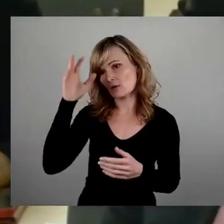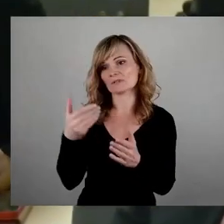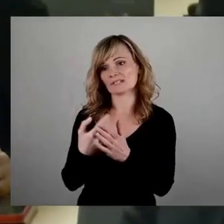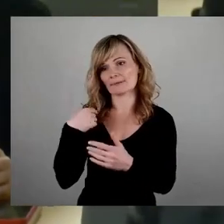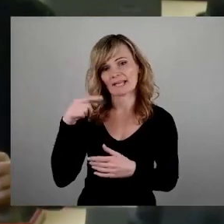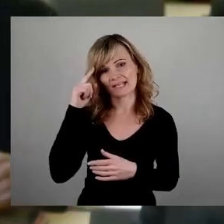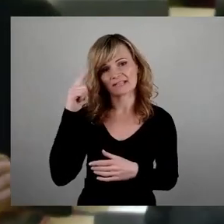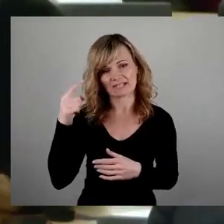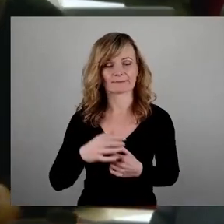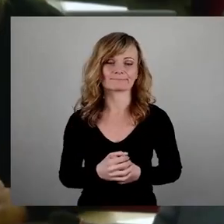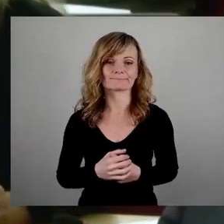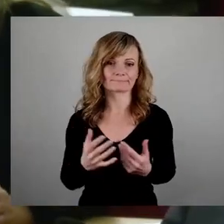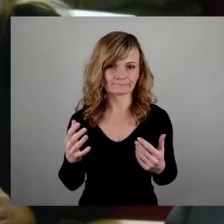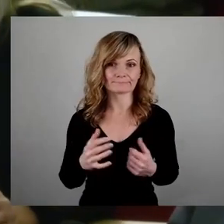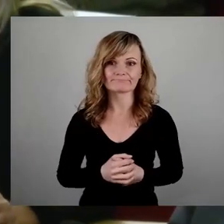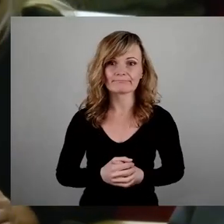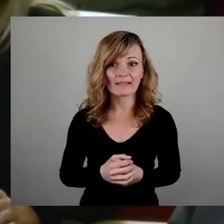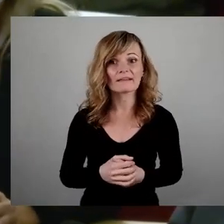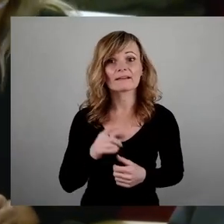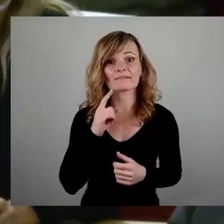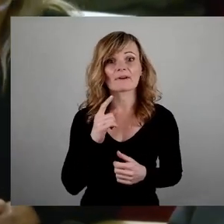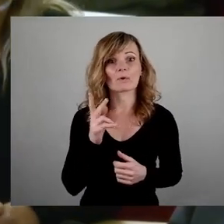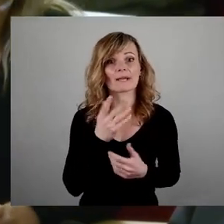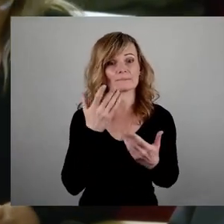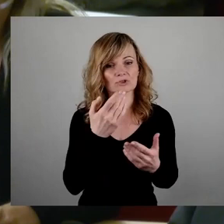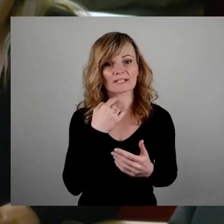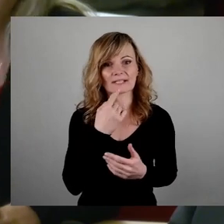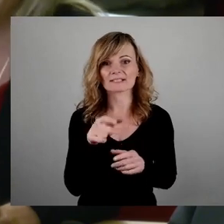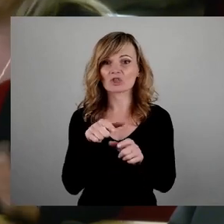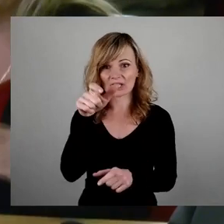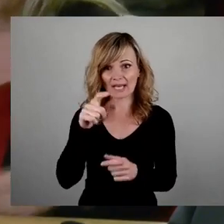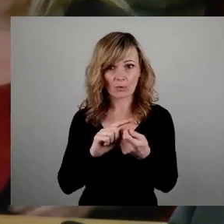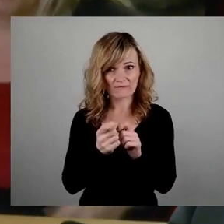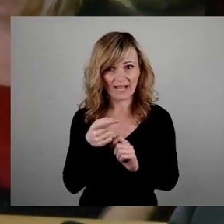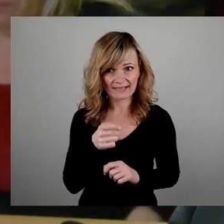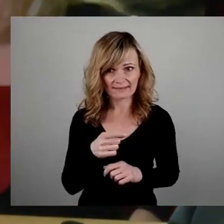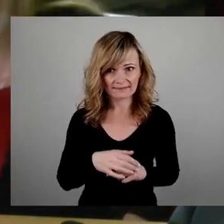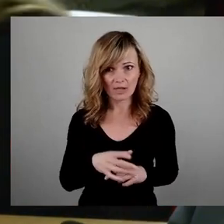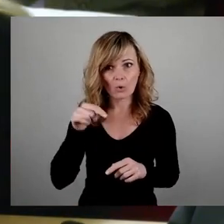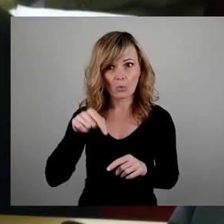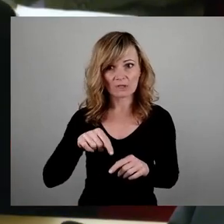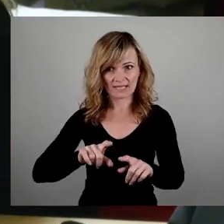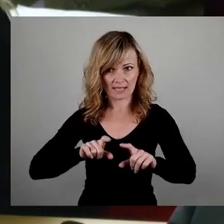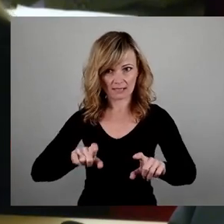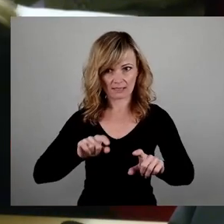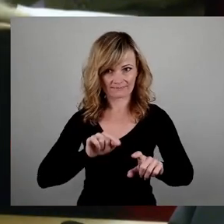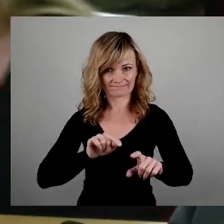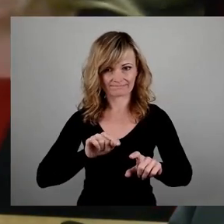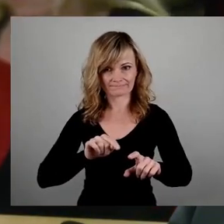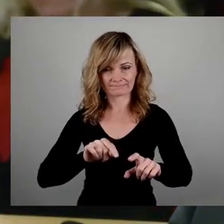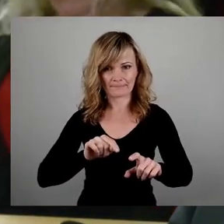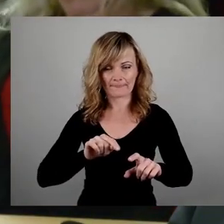Frau Klepsch, Sie haben jetzt gesagt, die Stähle ist unverändert. Diese nach unten angebrachte sozusagen